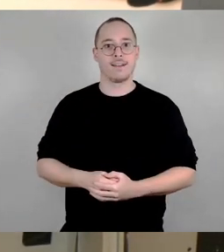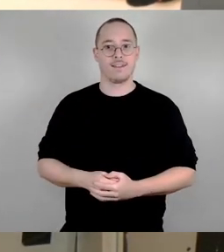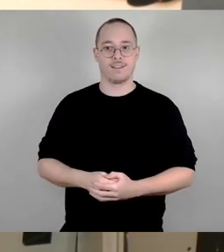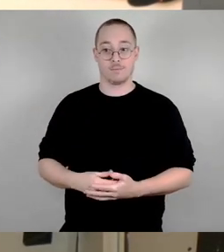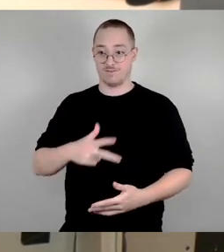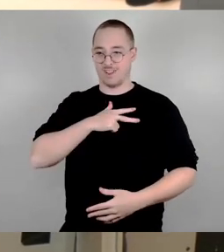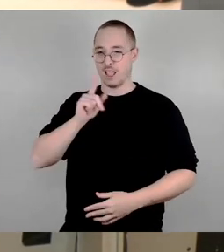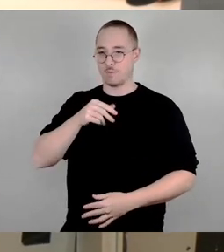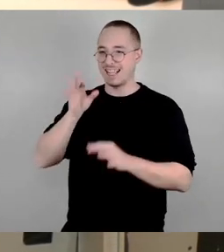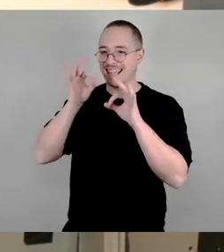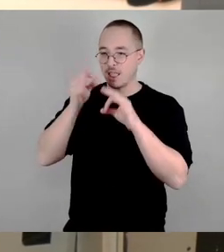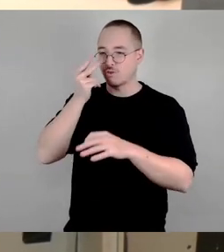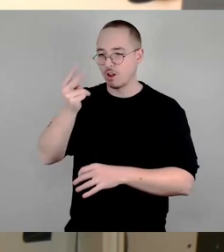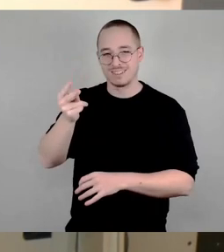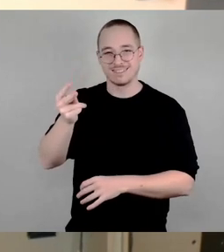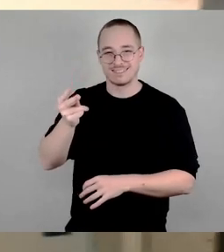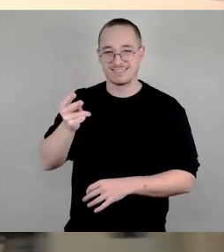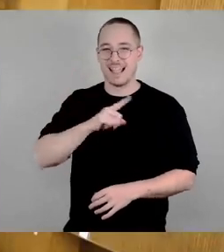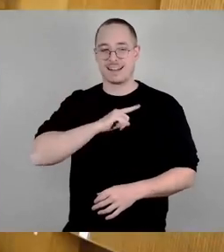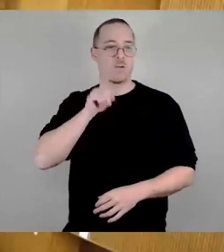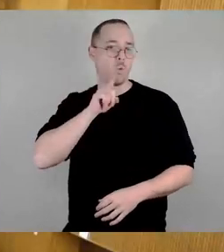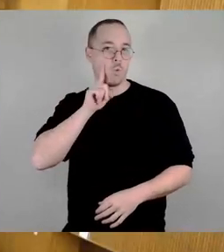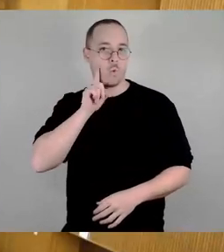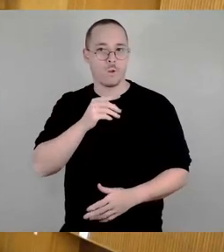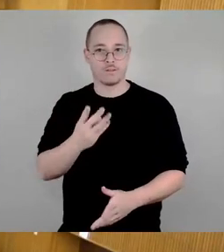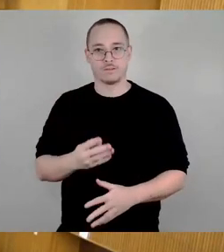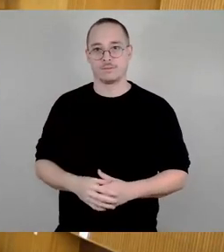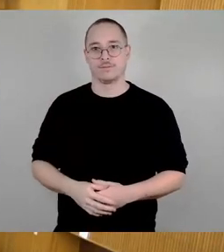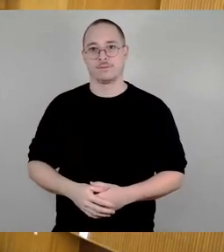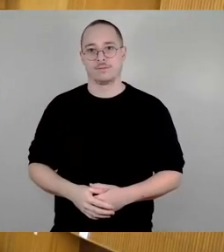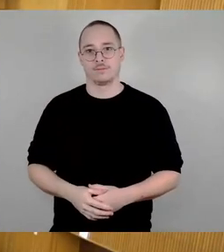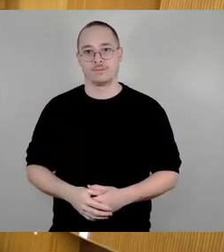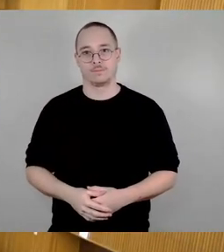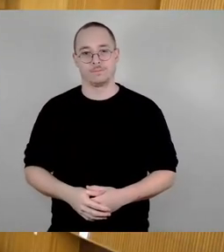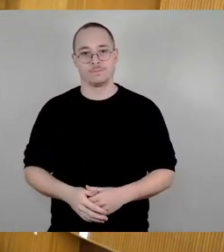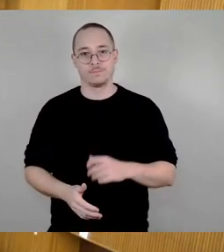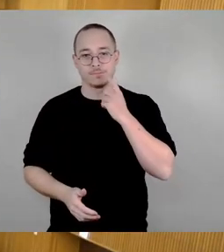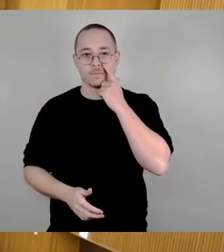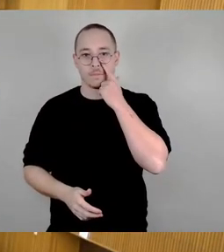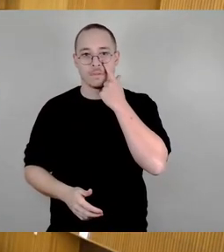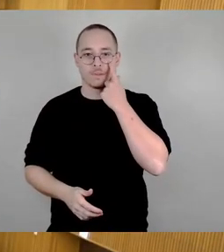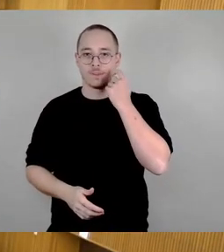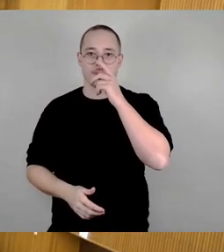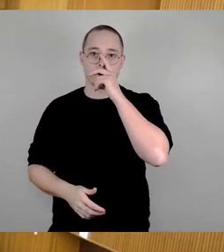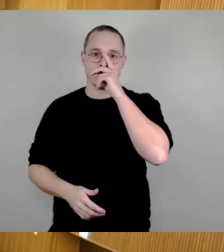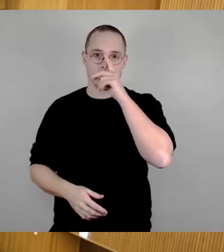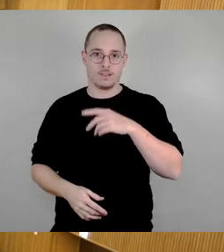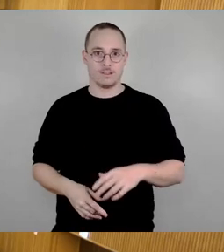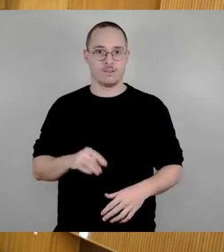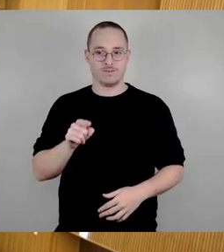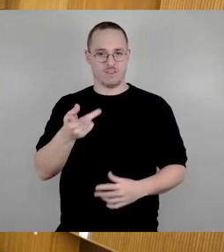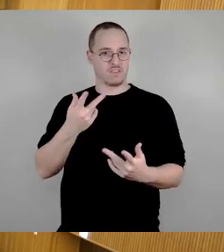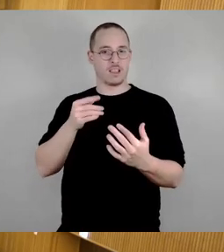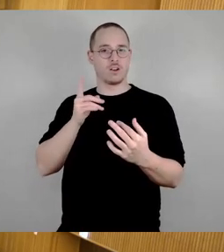Was bitte hat die Freigabe der Hüblerstraße für den Radverkehr in der Gegenrichtung mit dem Verkehrsversuch auf dem Blauen Wunder zu tun?